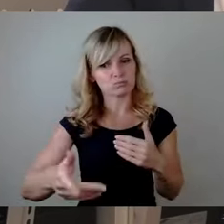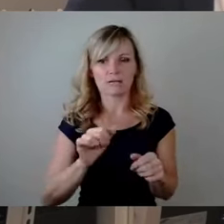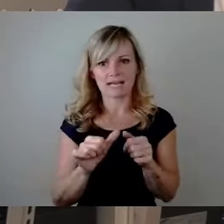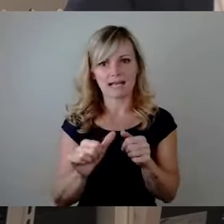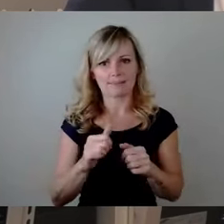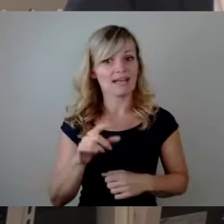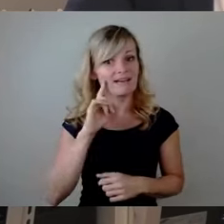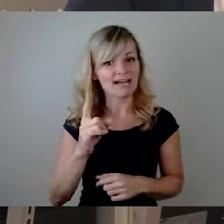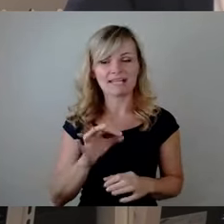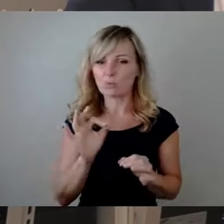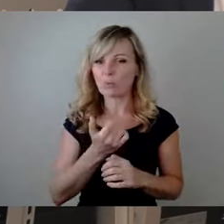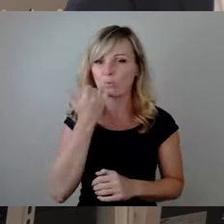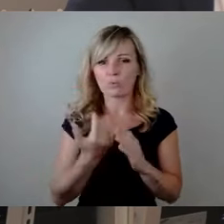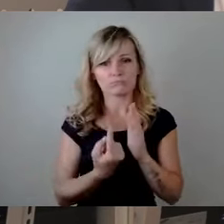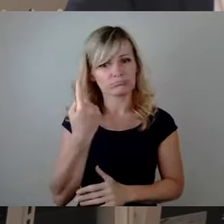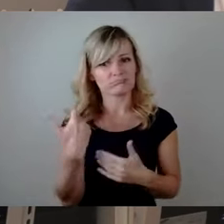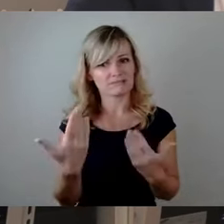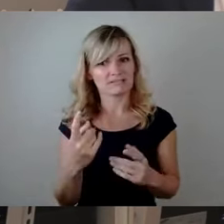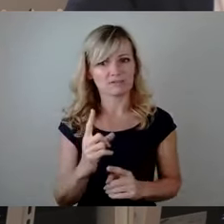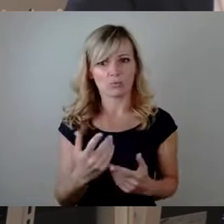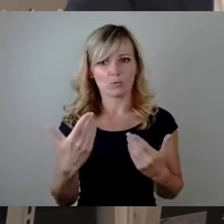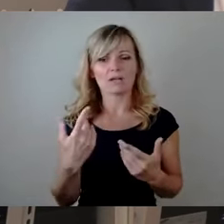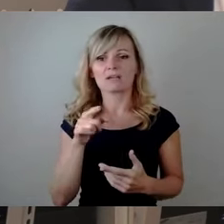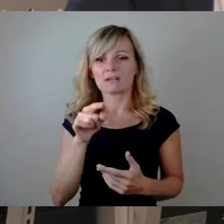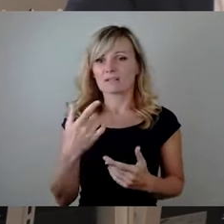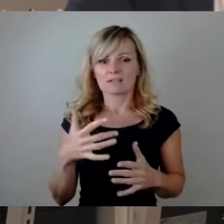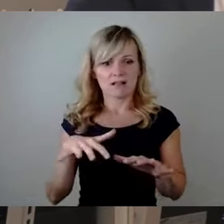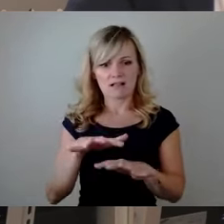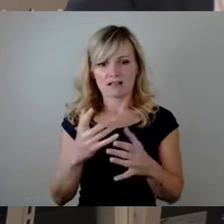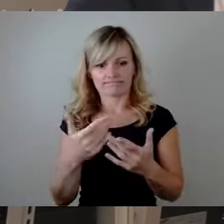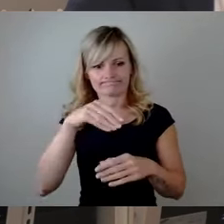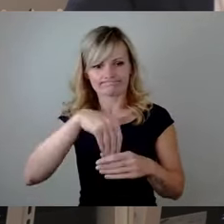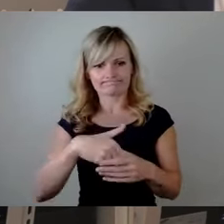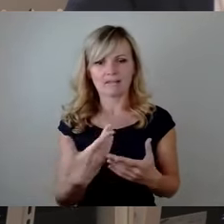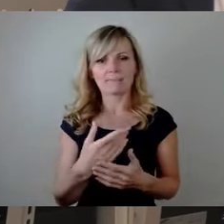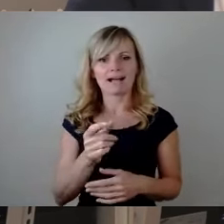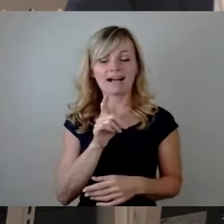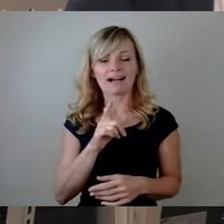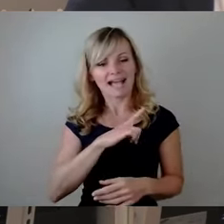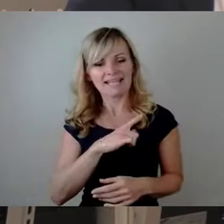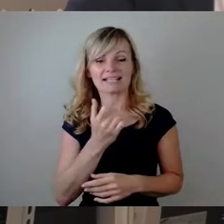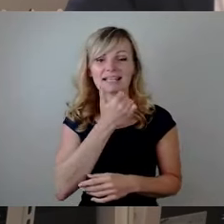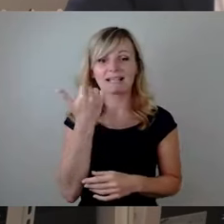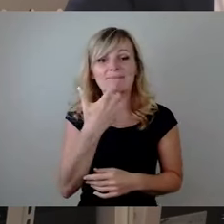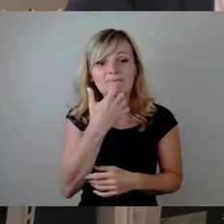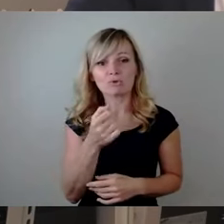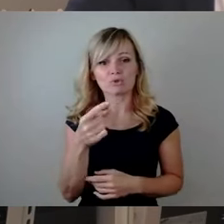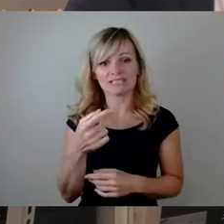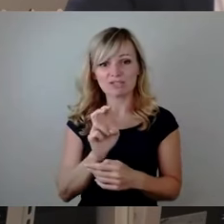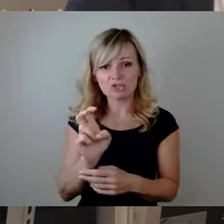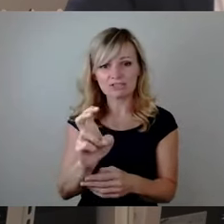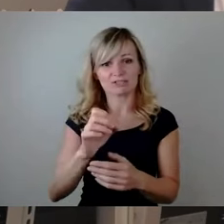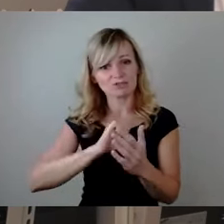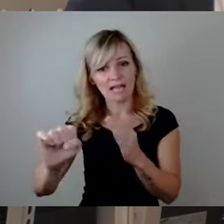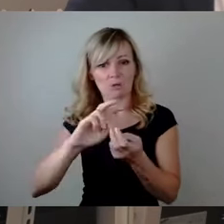extrem anspruchsvoll, so etwas dort unterzubringen. Aber es wäre eigentlich extrem wünschenswert, diese Linie sehr, sehr schnell zu realisieren.